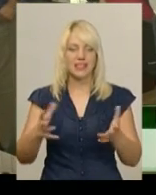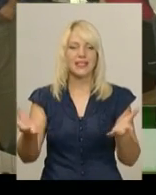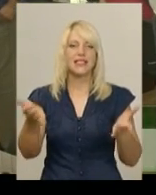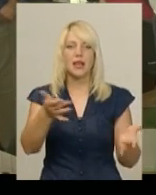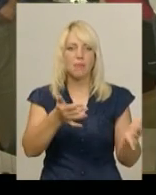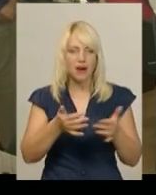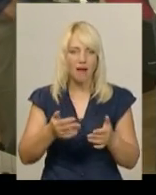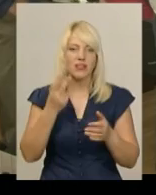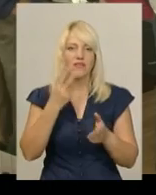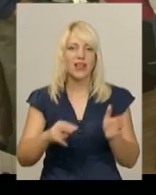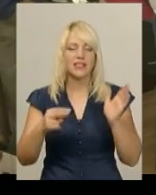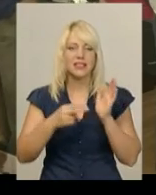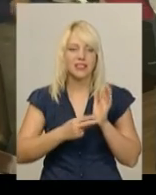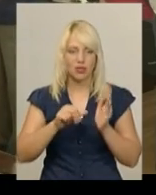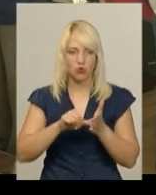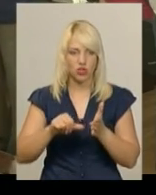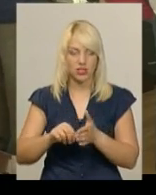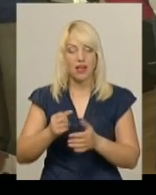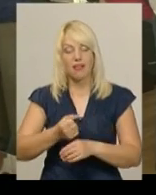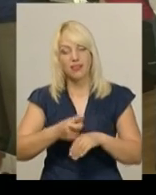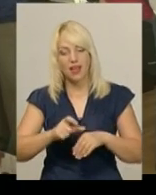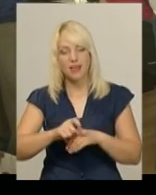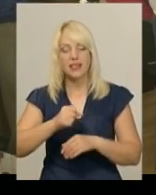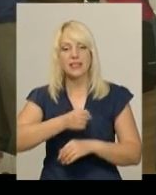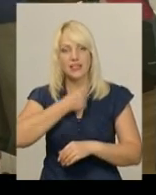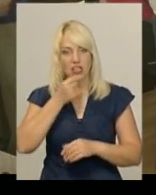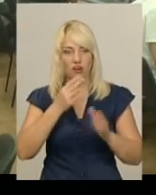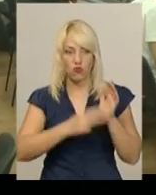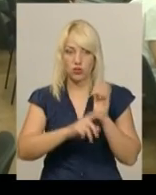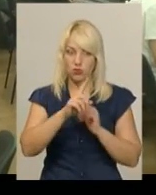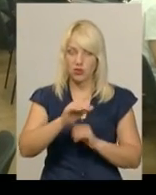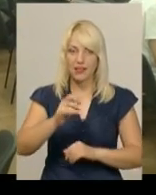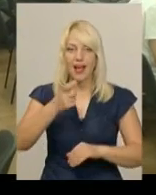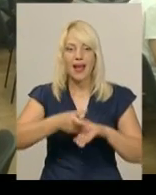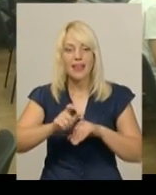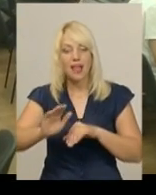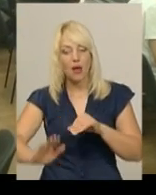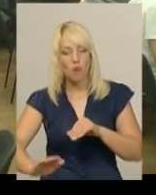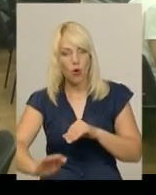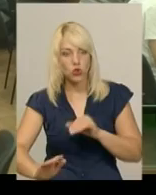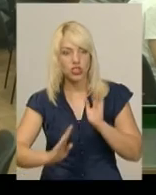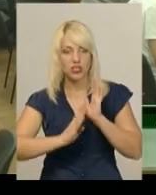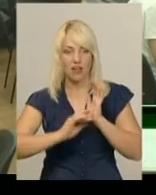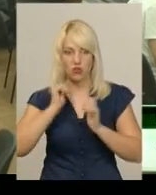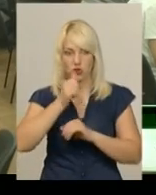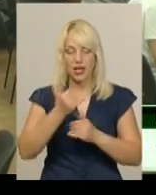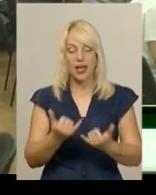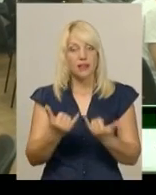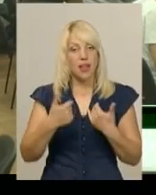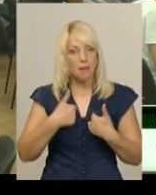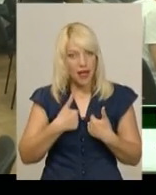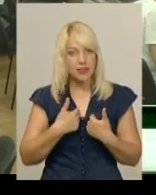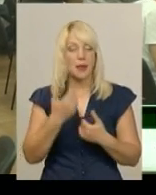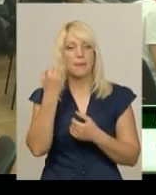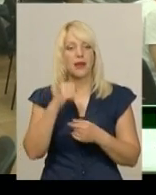Найстаршому учаснику – 81. Наймолодшій шахістці – 9 років. Для мене перемога і радість, за одне,